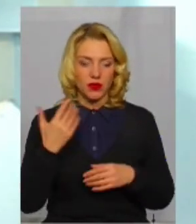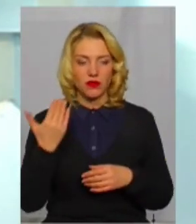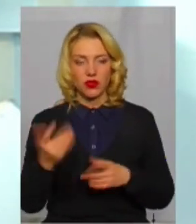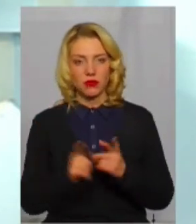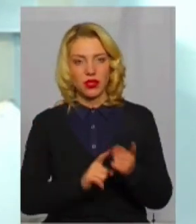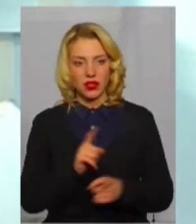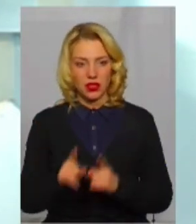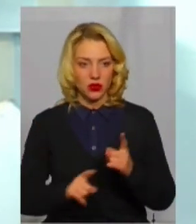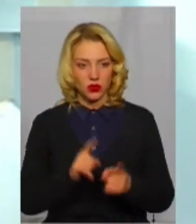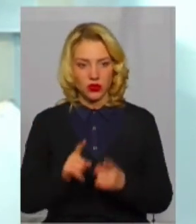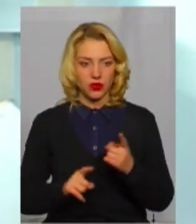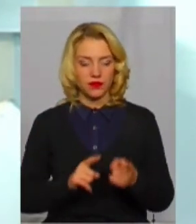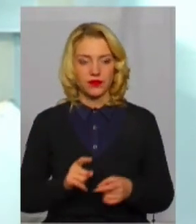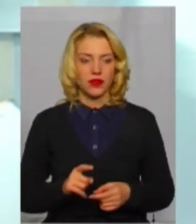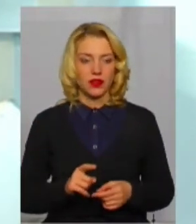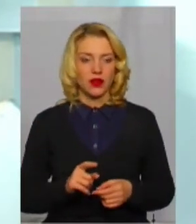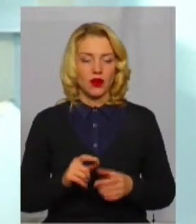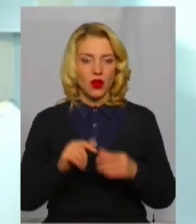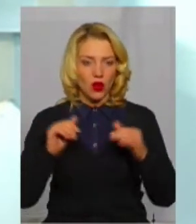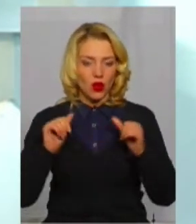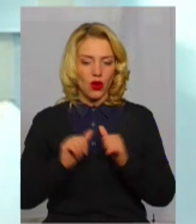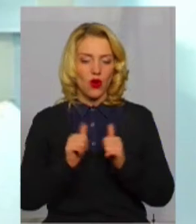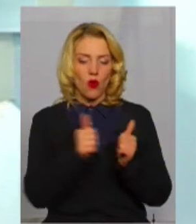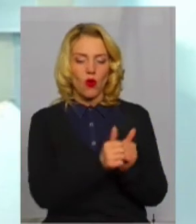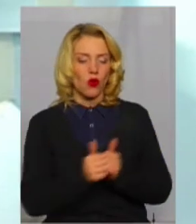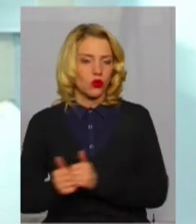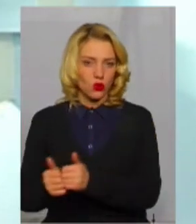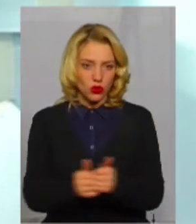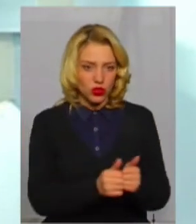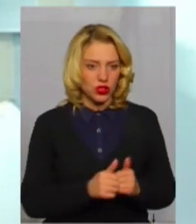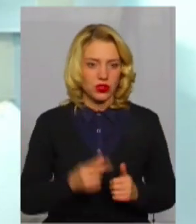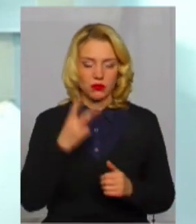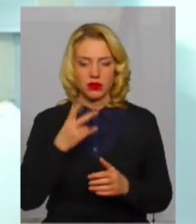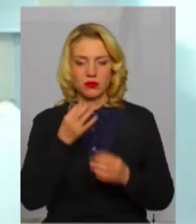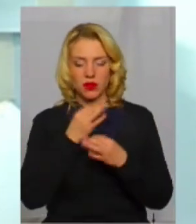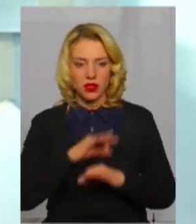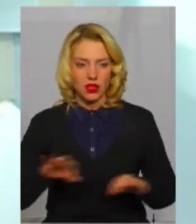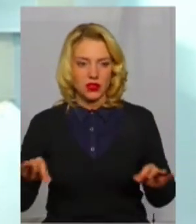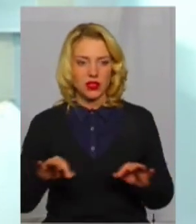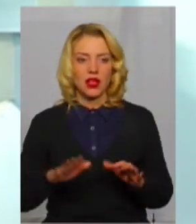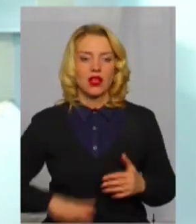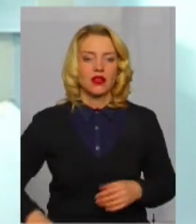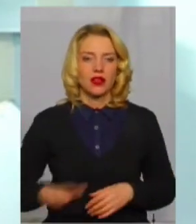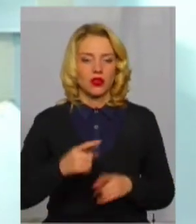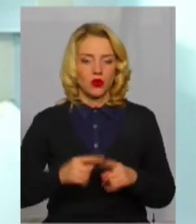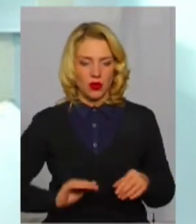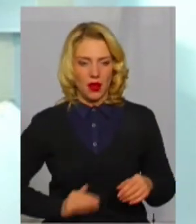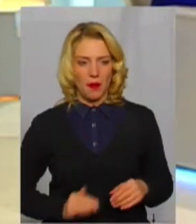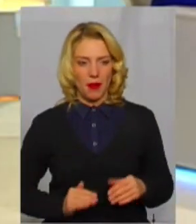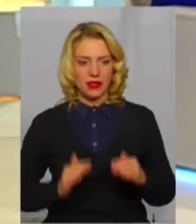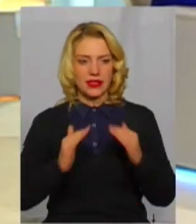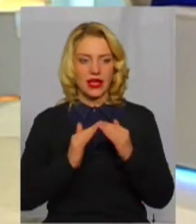міняють оточення, вони приїжджають, ми бачимо, що це прекрасна територія, що це панські має, реально